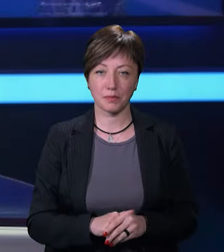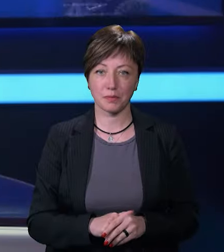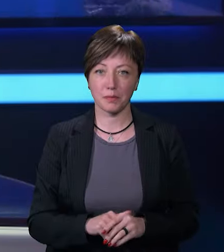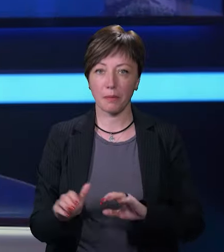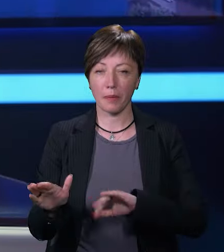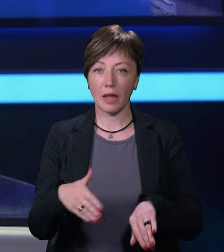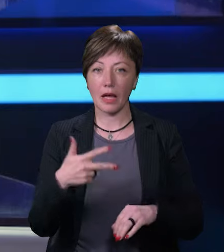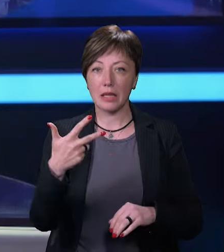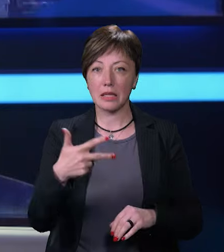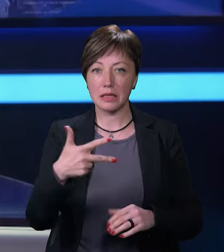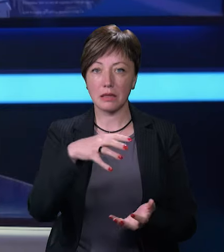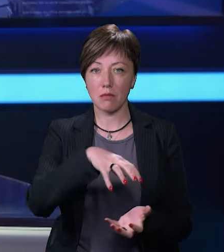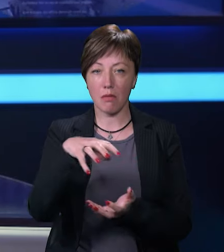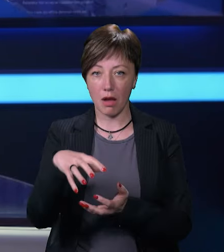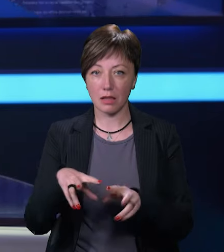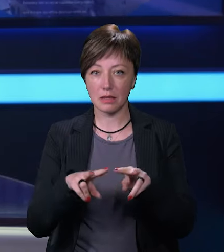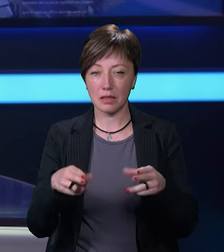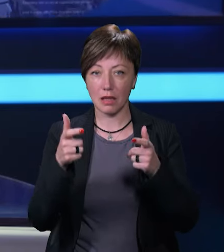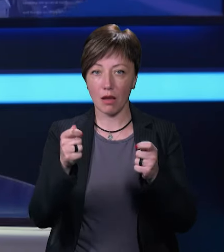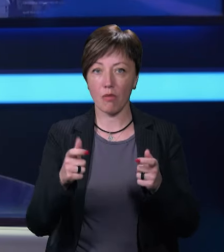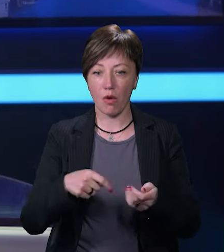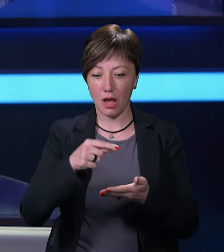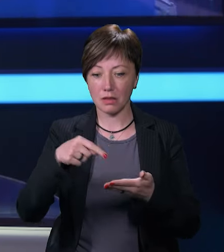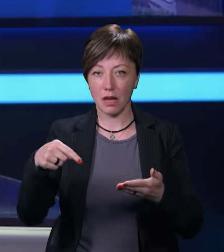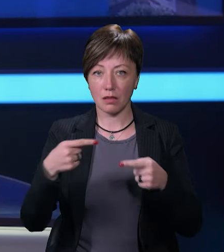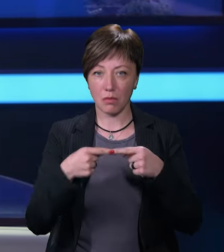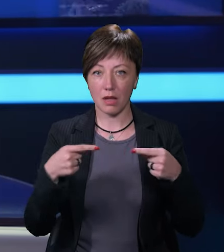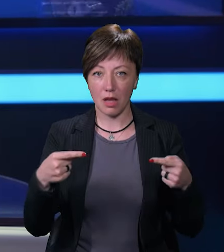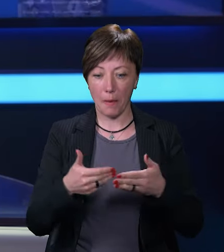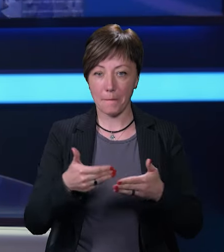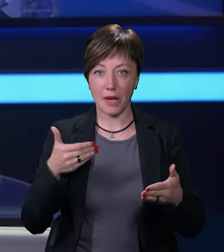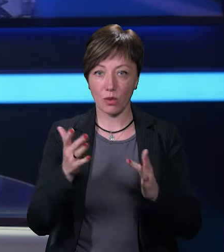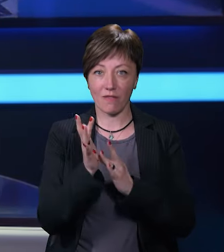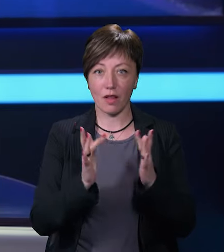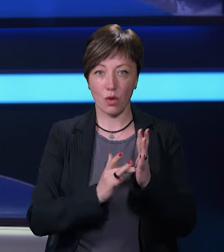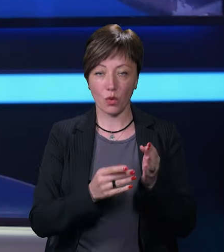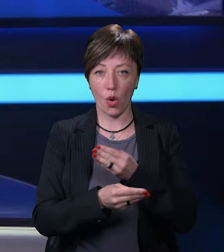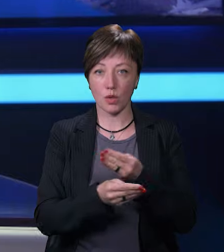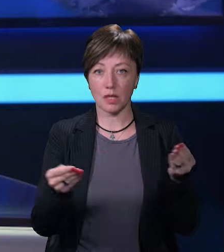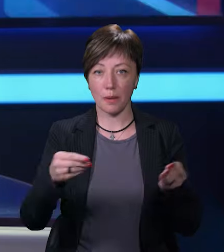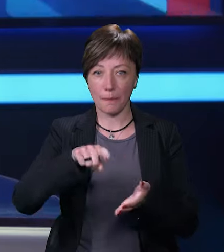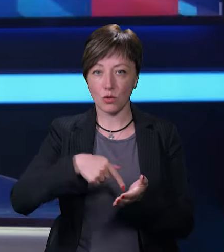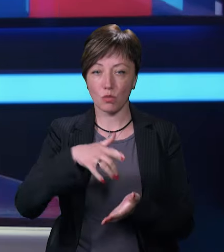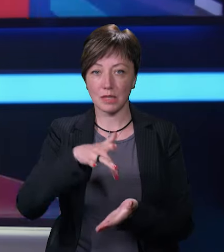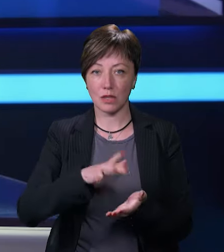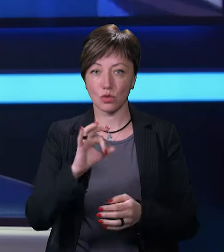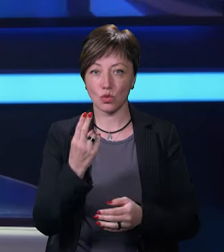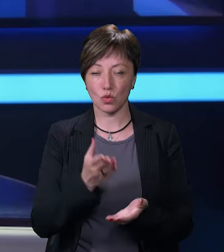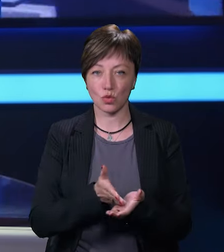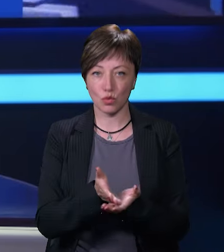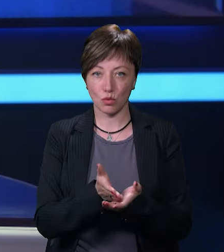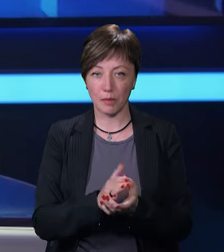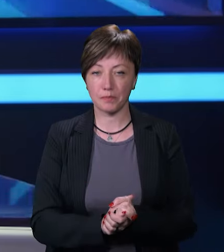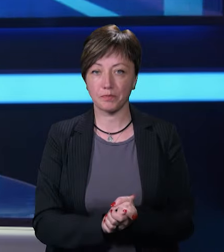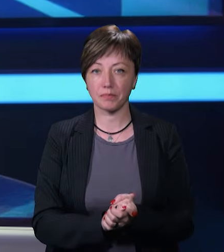30 пасок та стільки ж наборів із канцелярським приладдям напередодні Великодня роздали у міському центрі соціальних